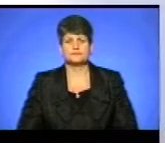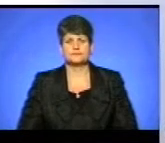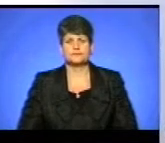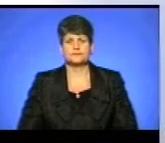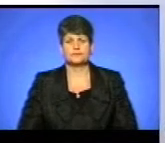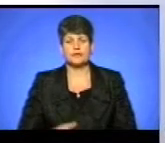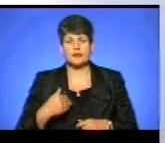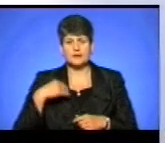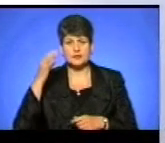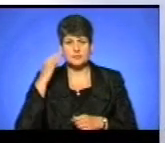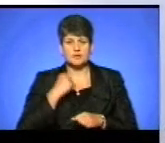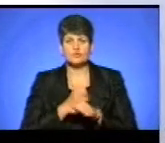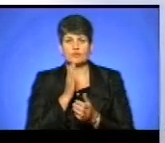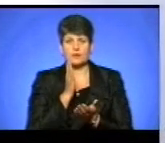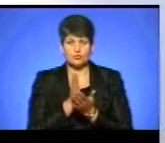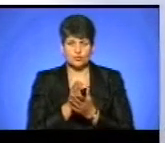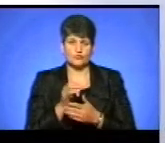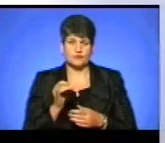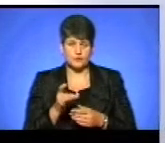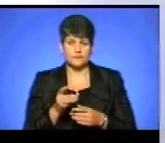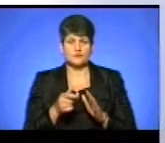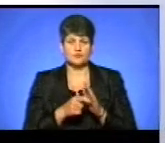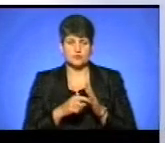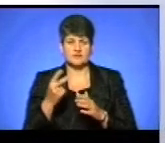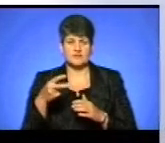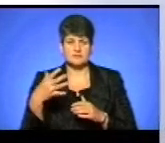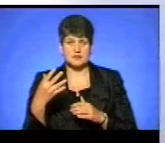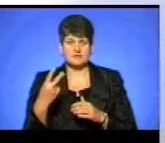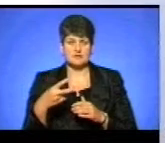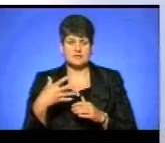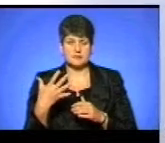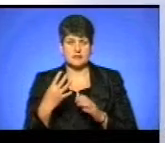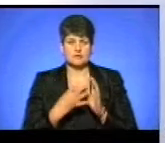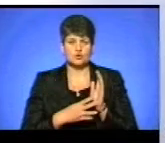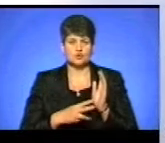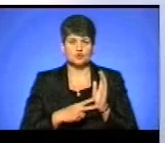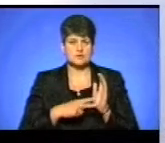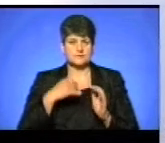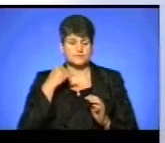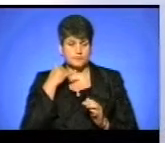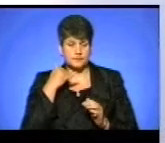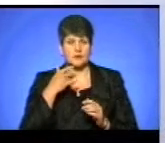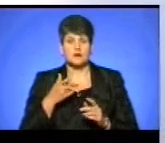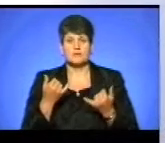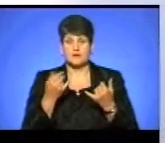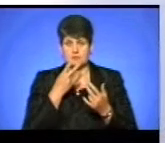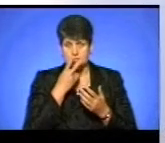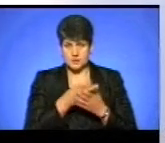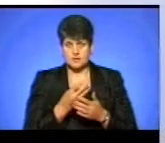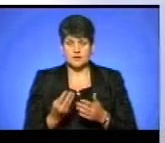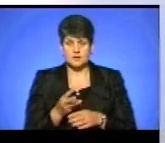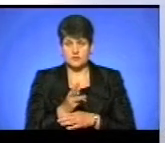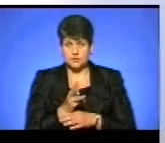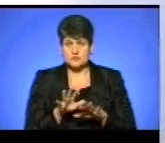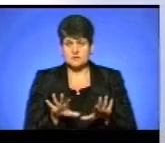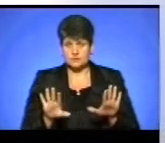Я нагадаю, ми працюємо у прямому ефірі телефон-студії 25 25 97. І отож, ми побачили сюжет з місця події,